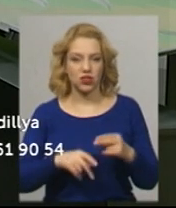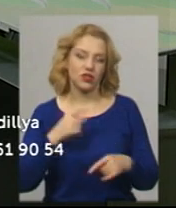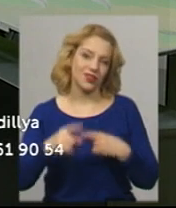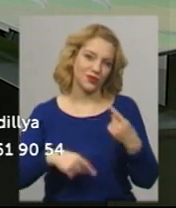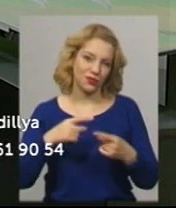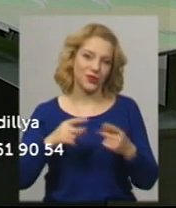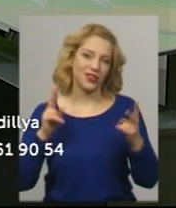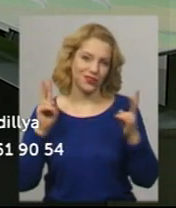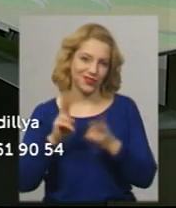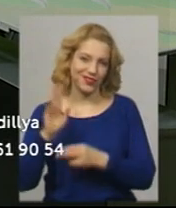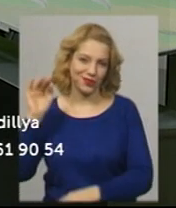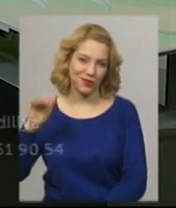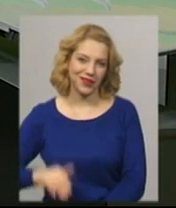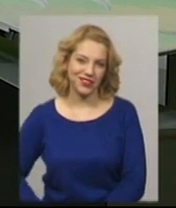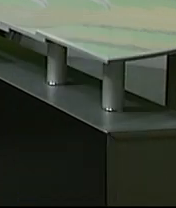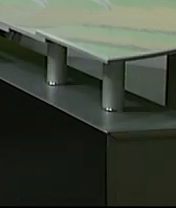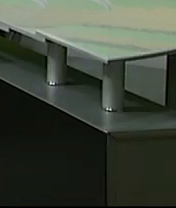Зустрінемося о 20.30.